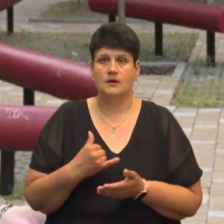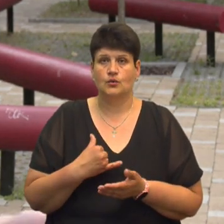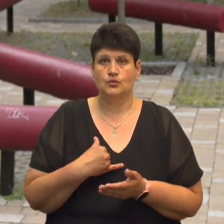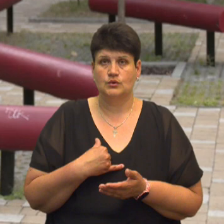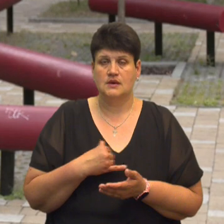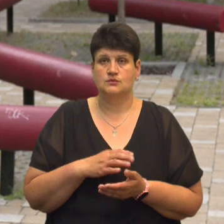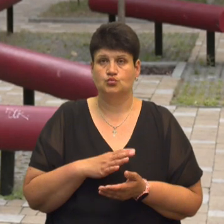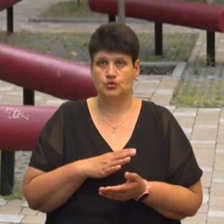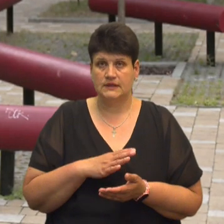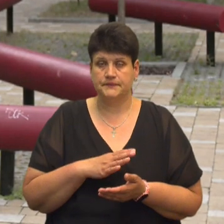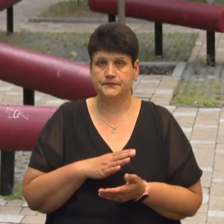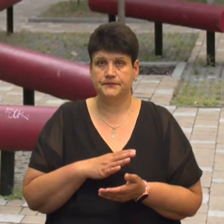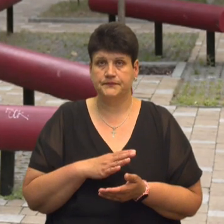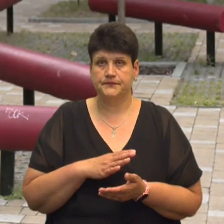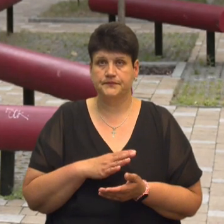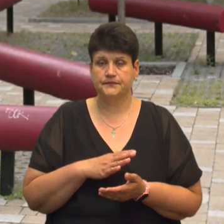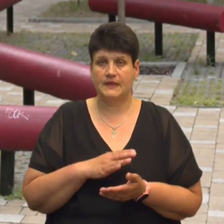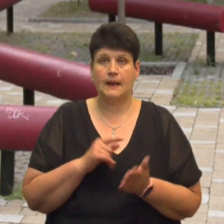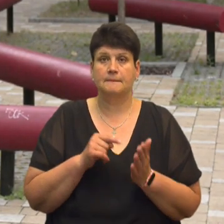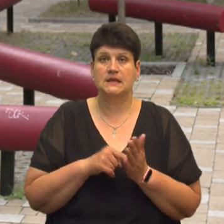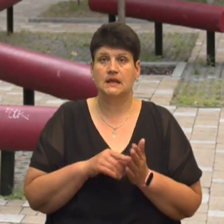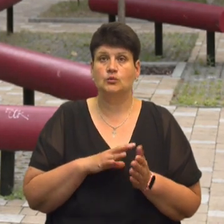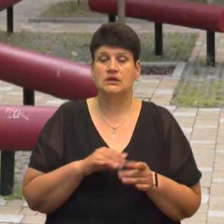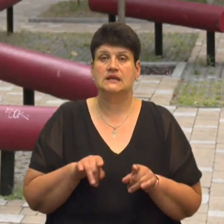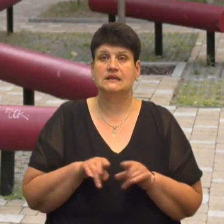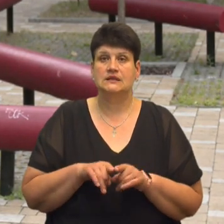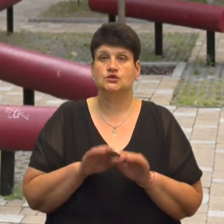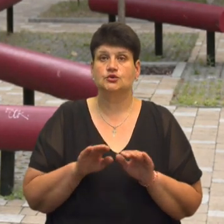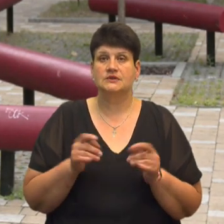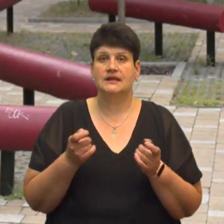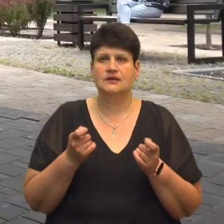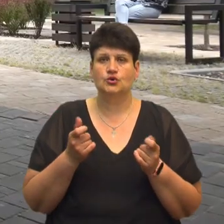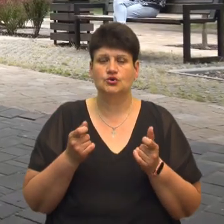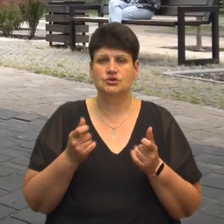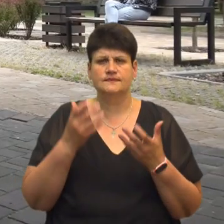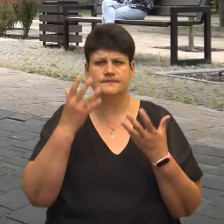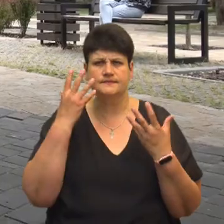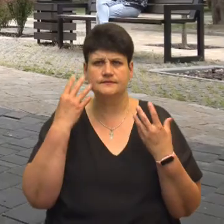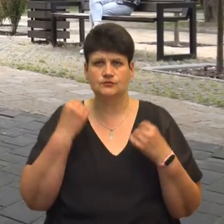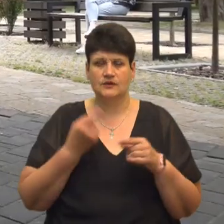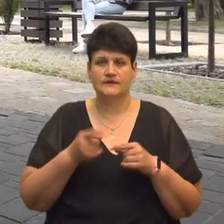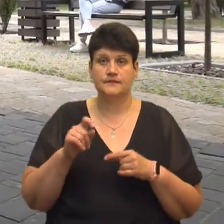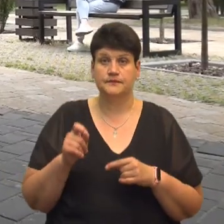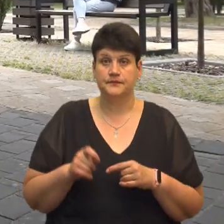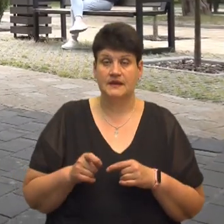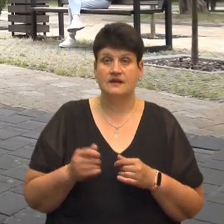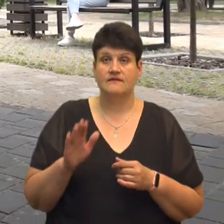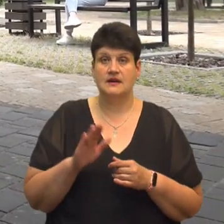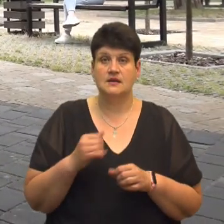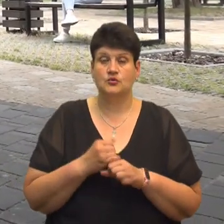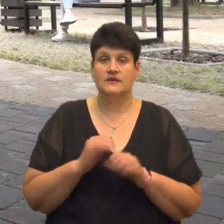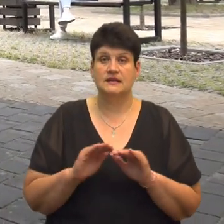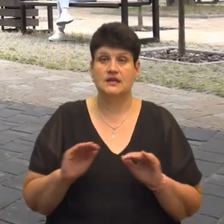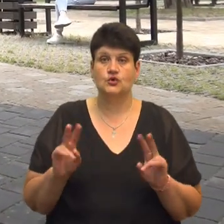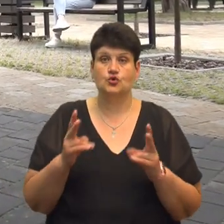мета була така, щоб дітей трошки відволікти від цього. З вересня Віра працює у дитячому клубі, який